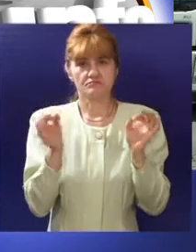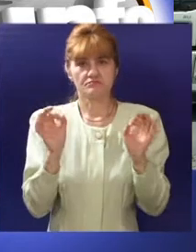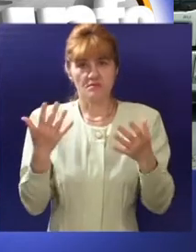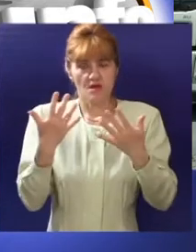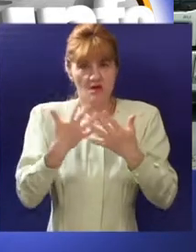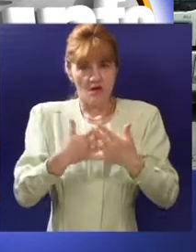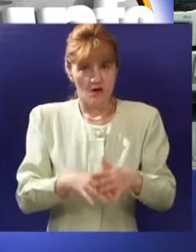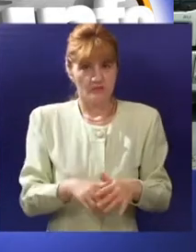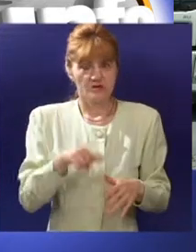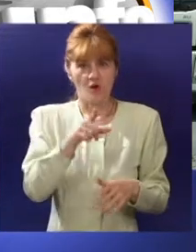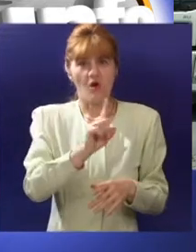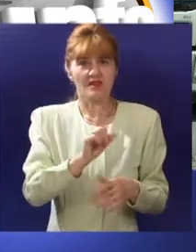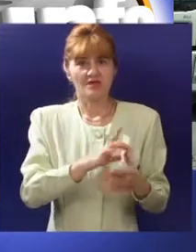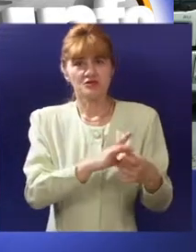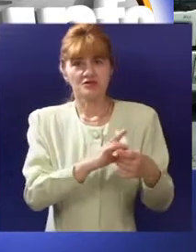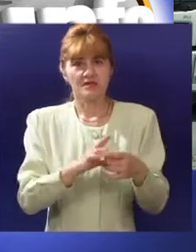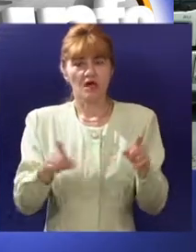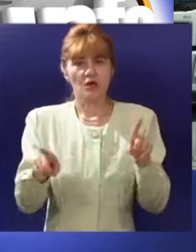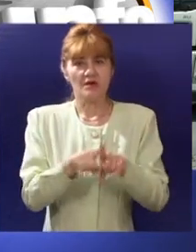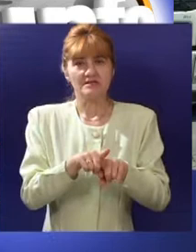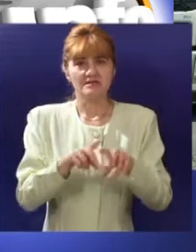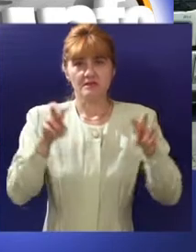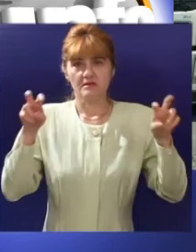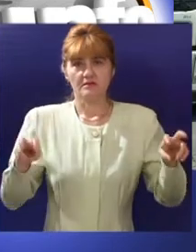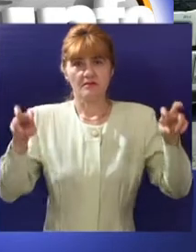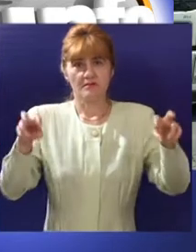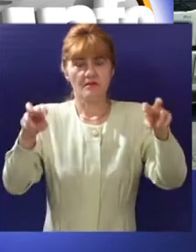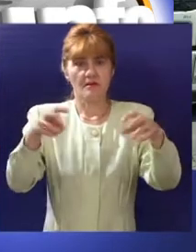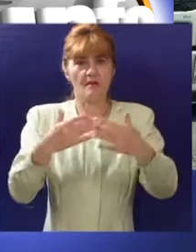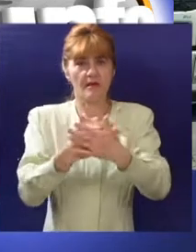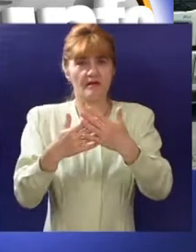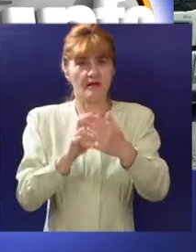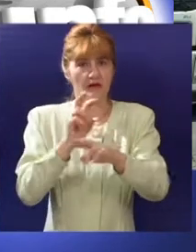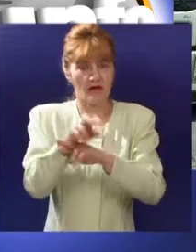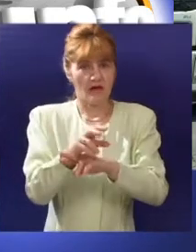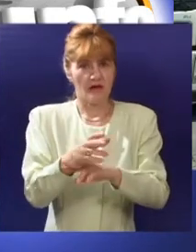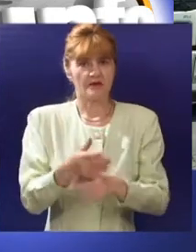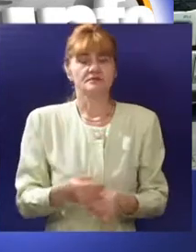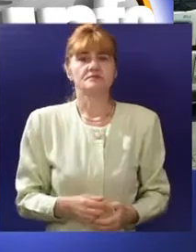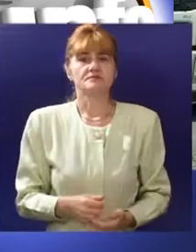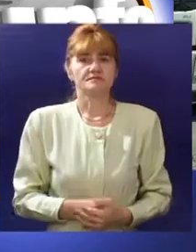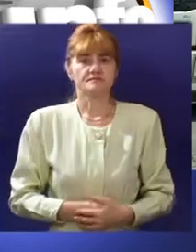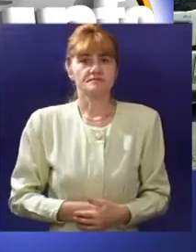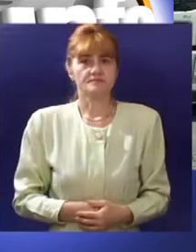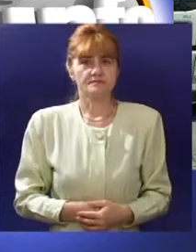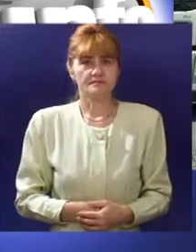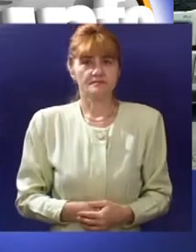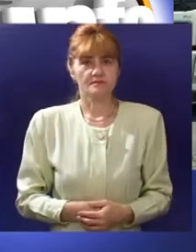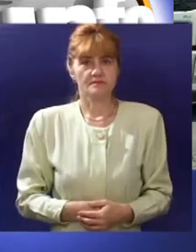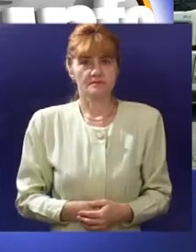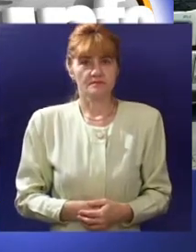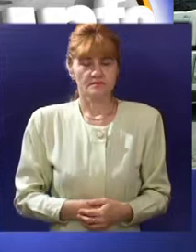skenerima tako da oni neće stalno biti na istim graničnim prelazima. Za graničnog prelaza Horgoš, za i u Eko